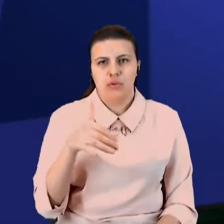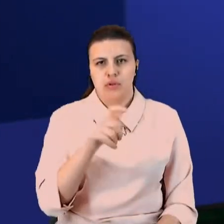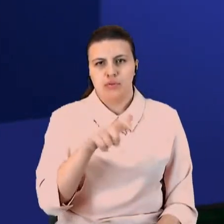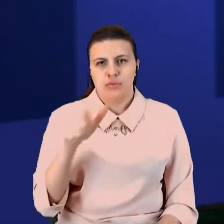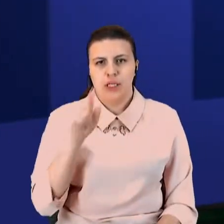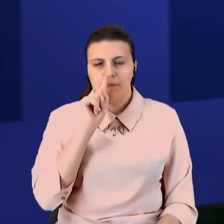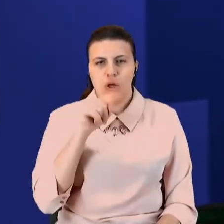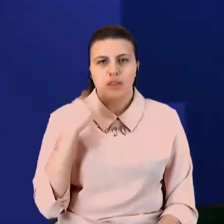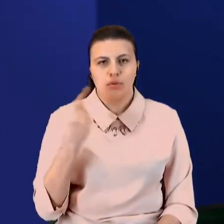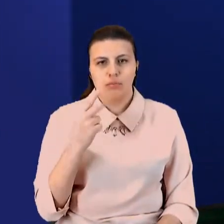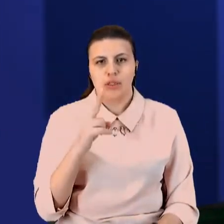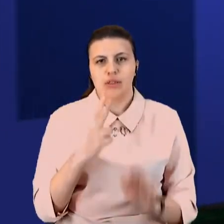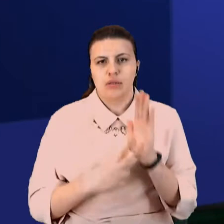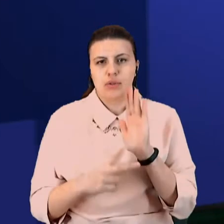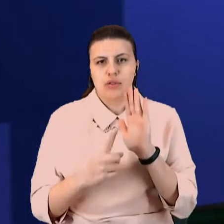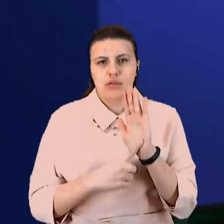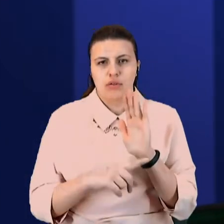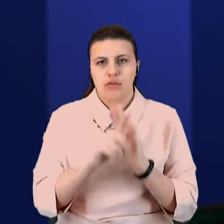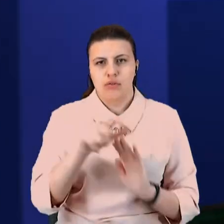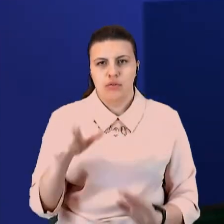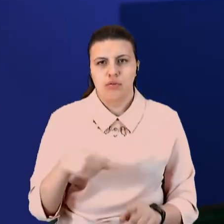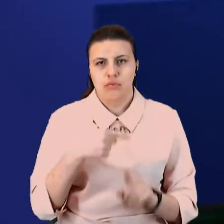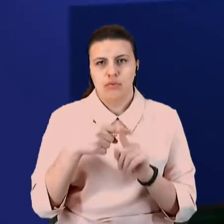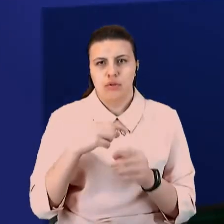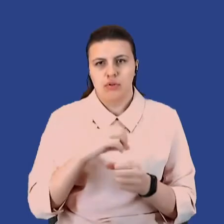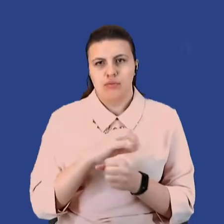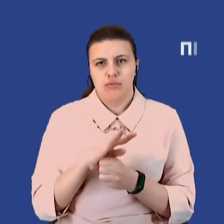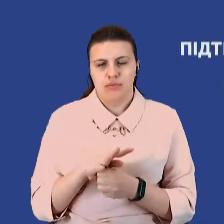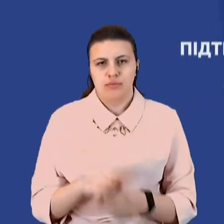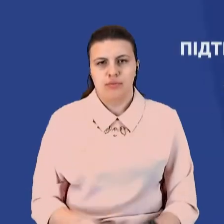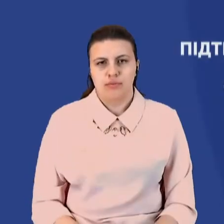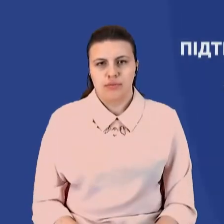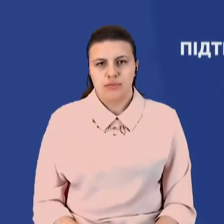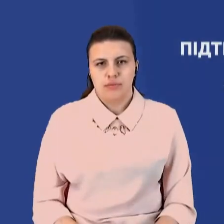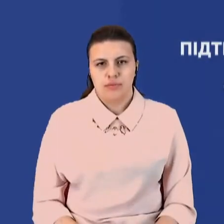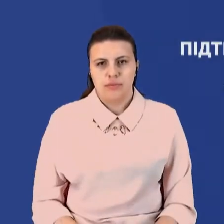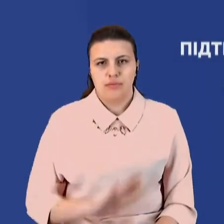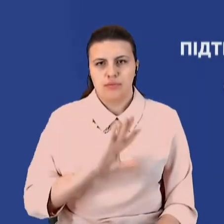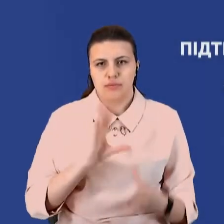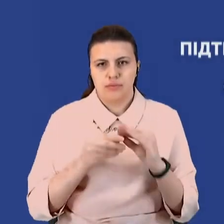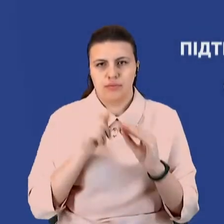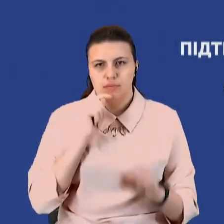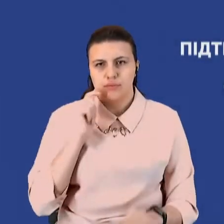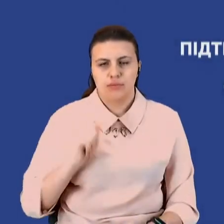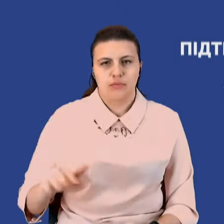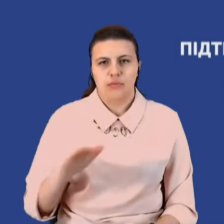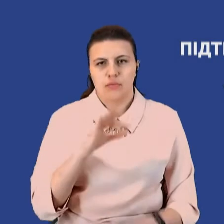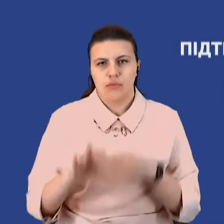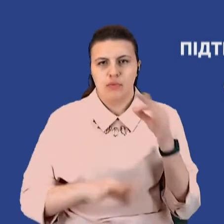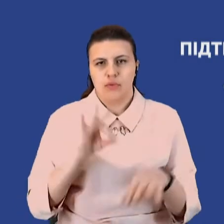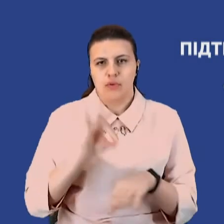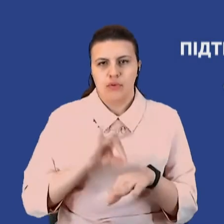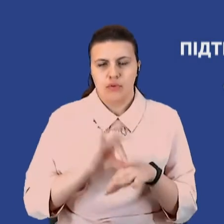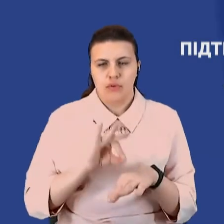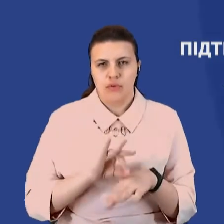області 76 людей отримали позитивний результат на коронавірус. В Україні за добу хворобу діагностували більше, ніж у